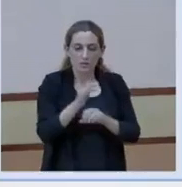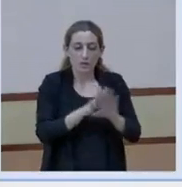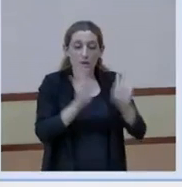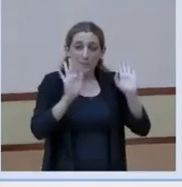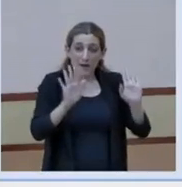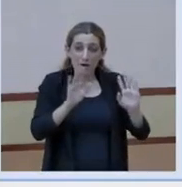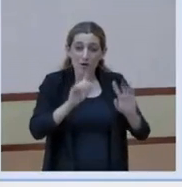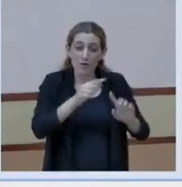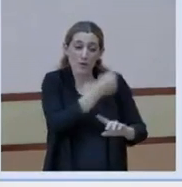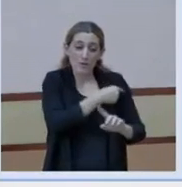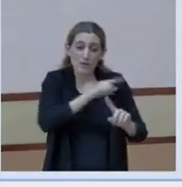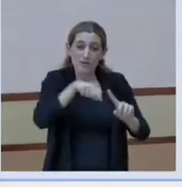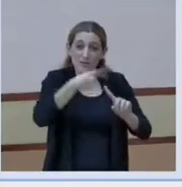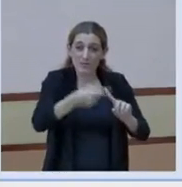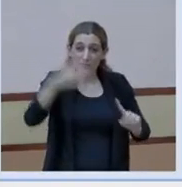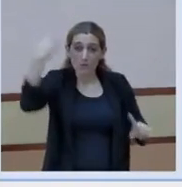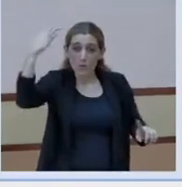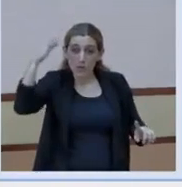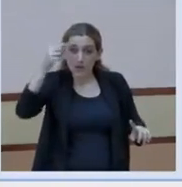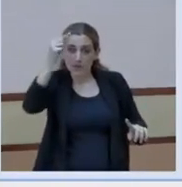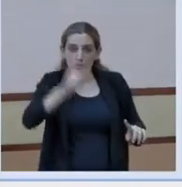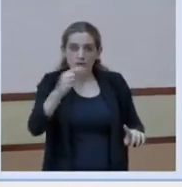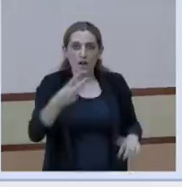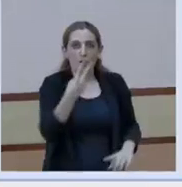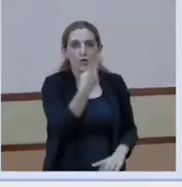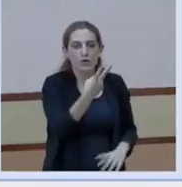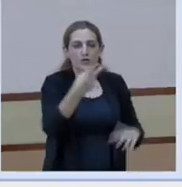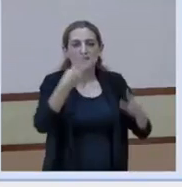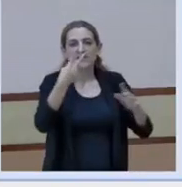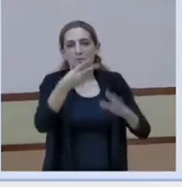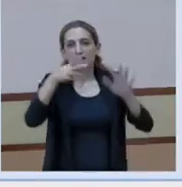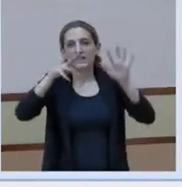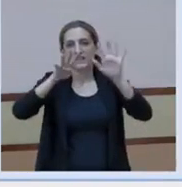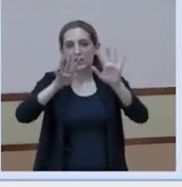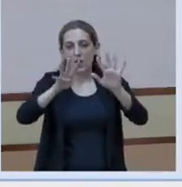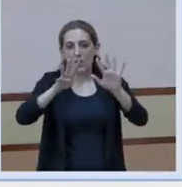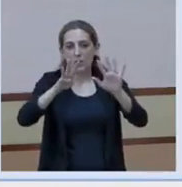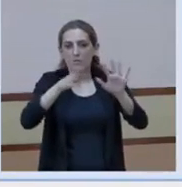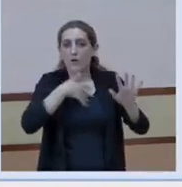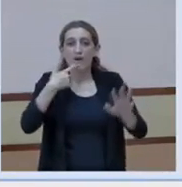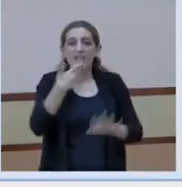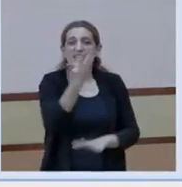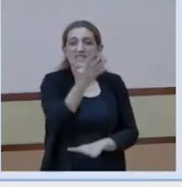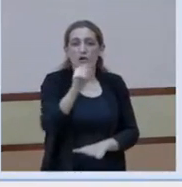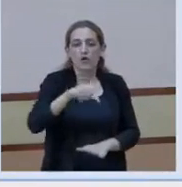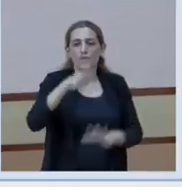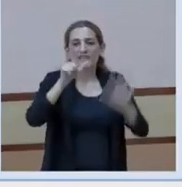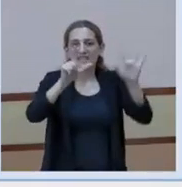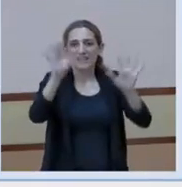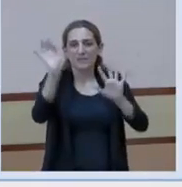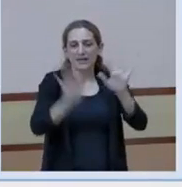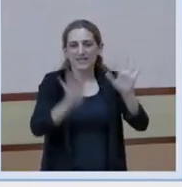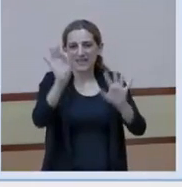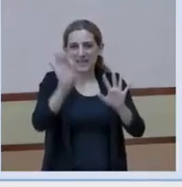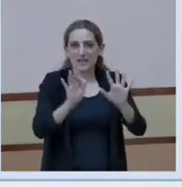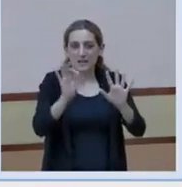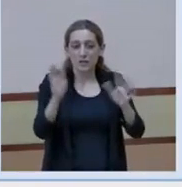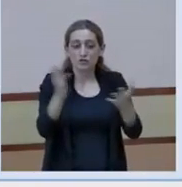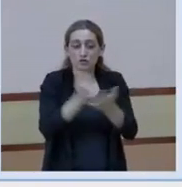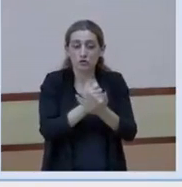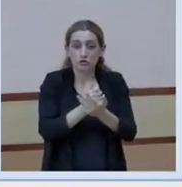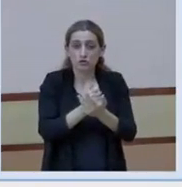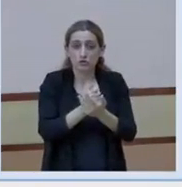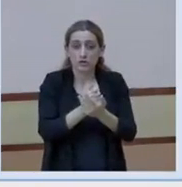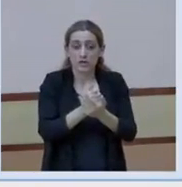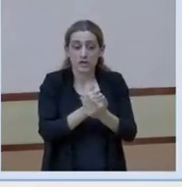estat 229. Per tant, només el 5,7% dels casos que han aparegut en aquestes